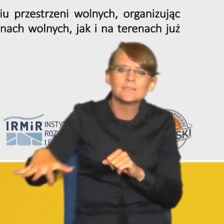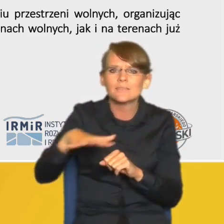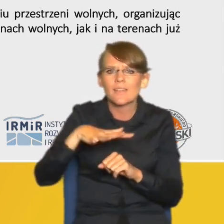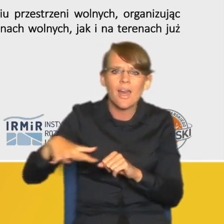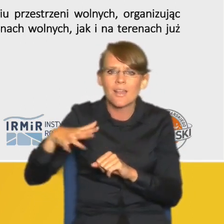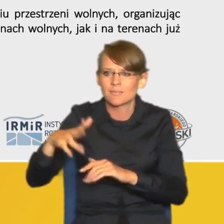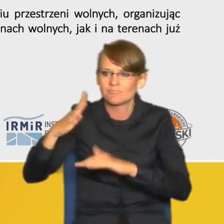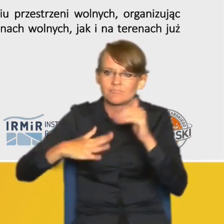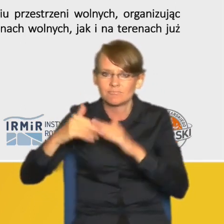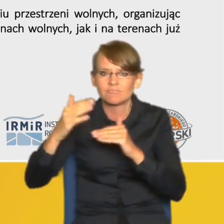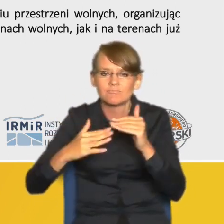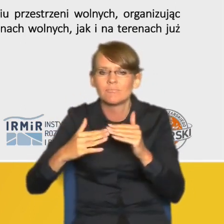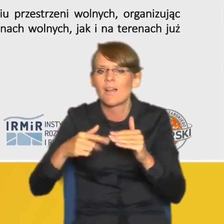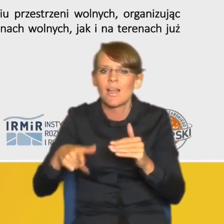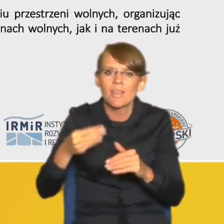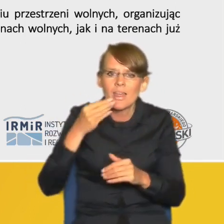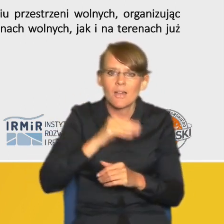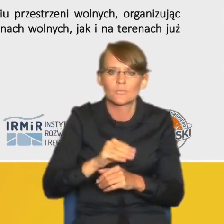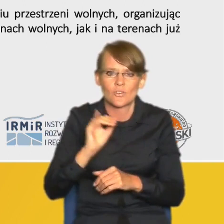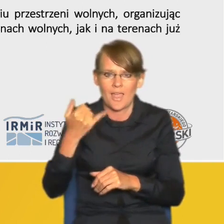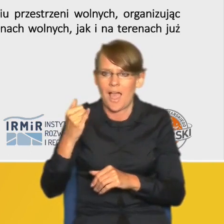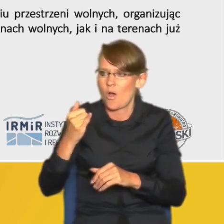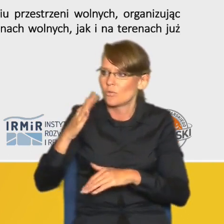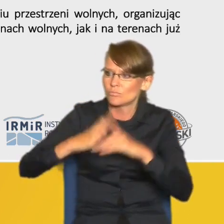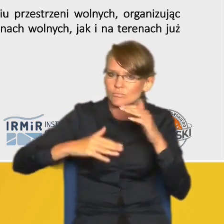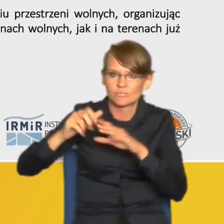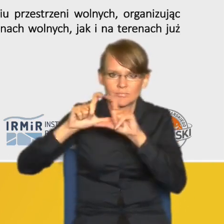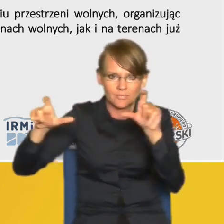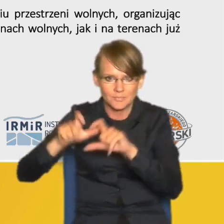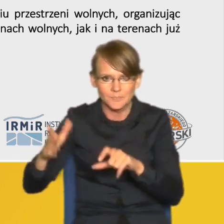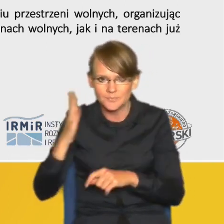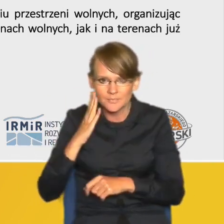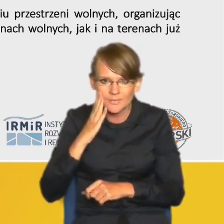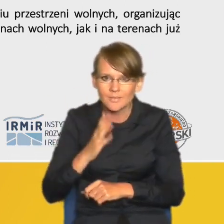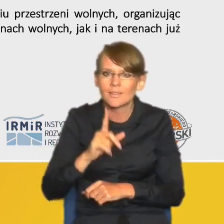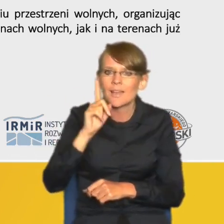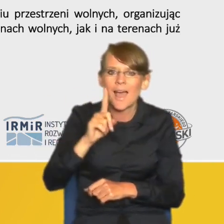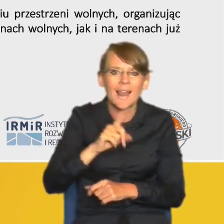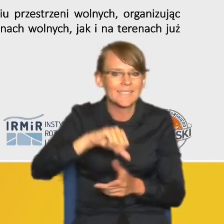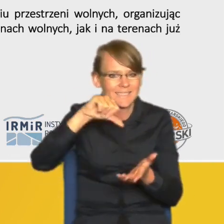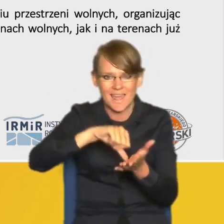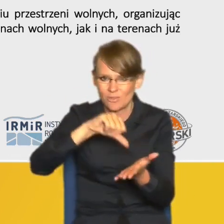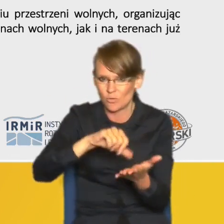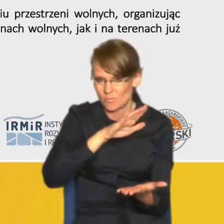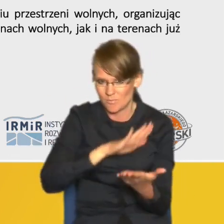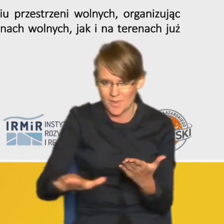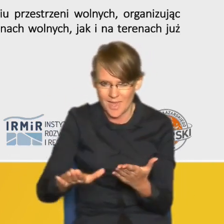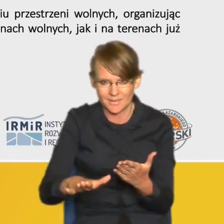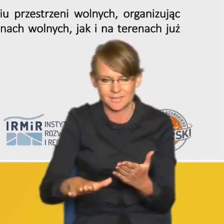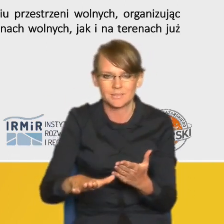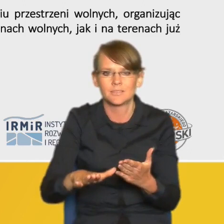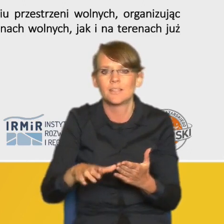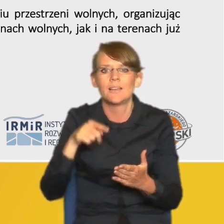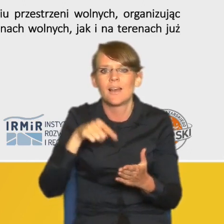lepszą jakościowo zabudową mieszkaniową ale bez centrów bez struktury